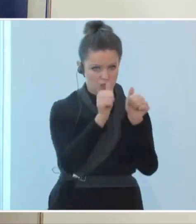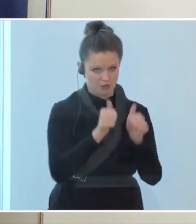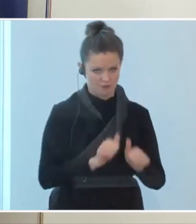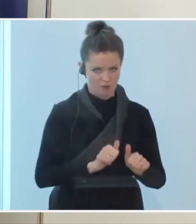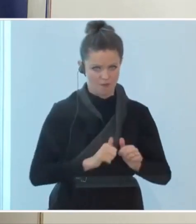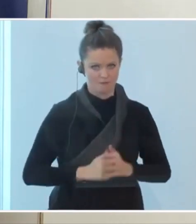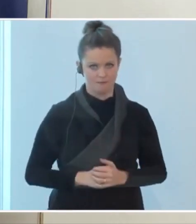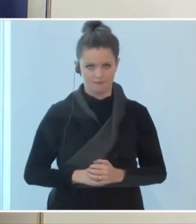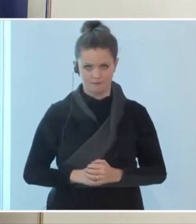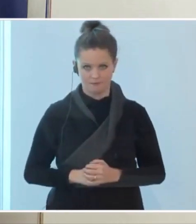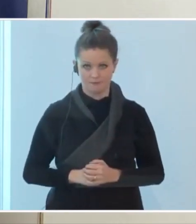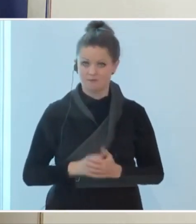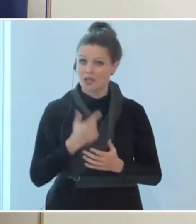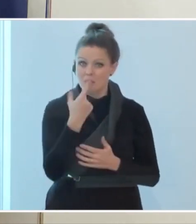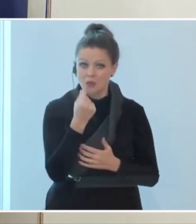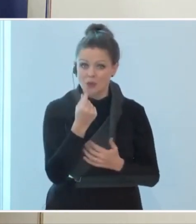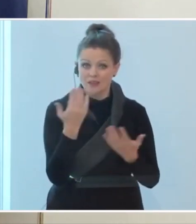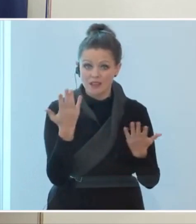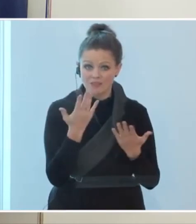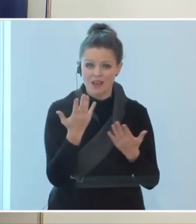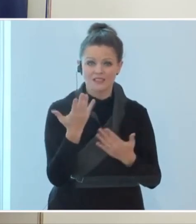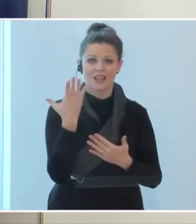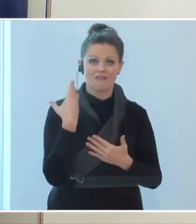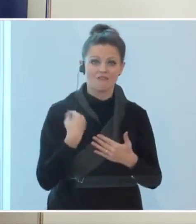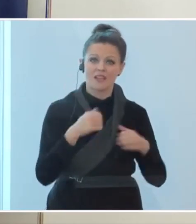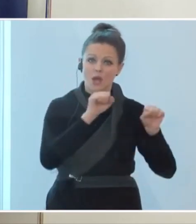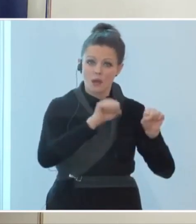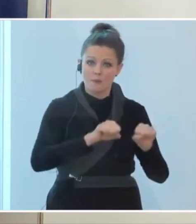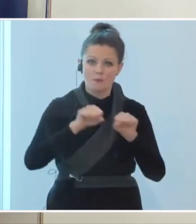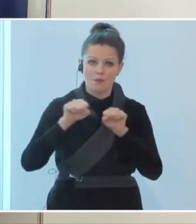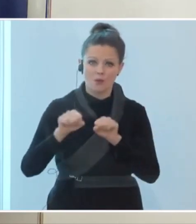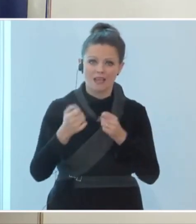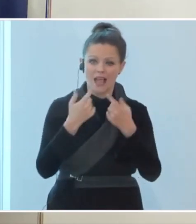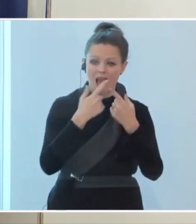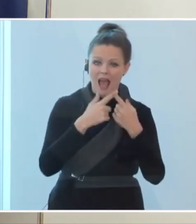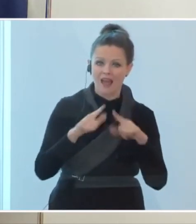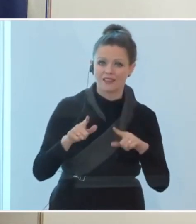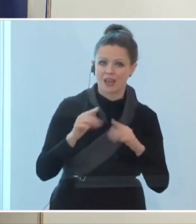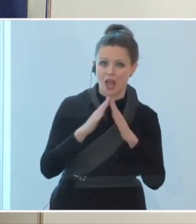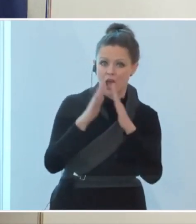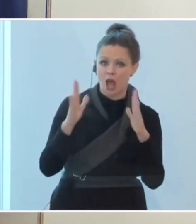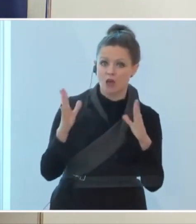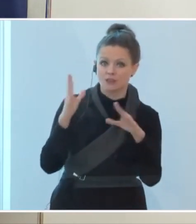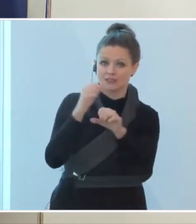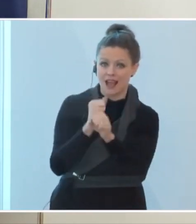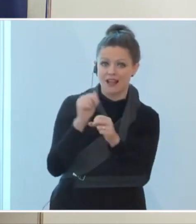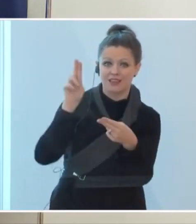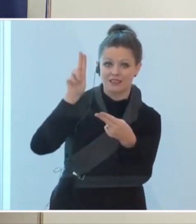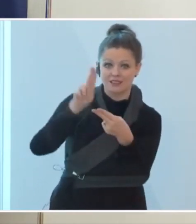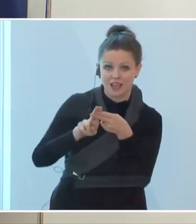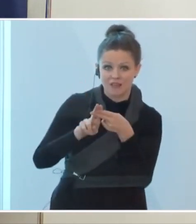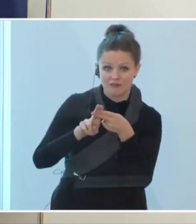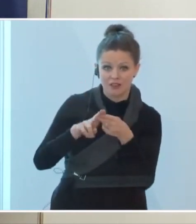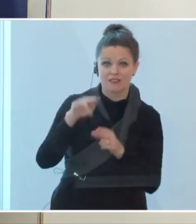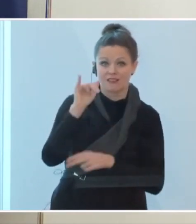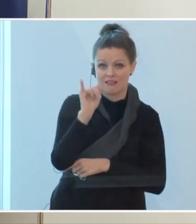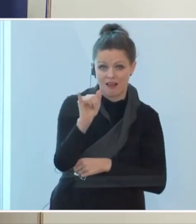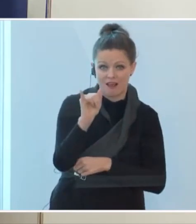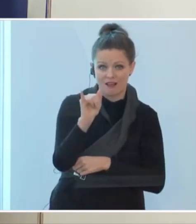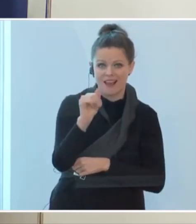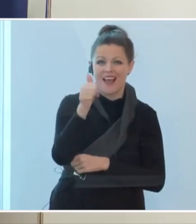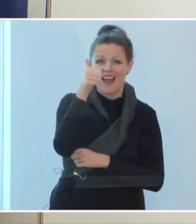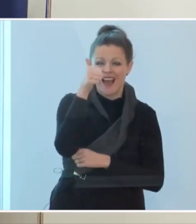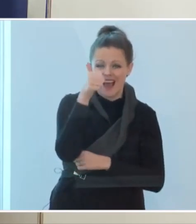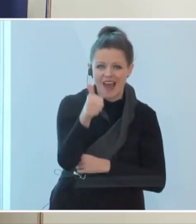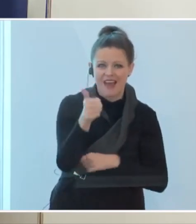Das bedeutet, es wird wieder die Möglichkeit geben, einen anderen Haushalt zu treffen, aber Betonung auf